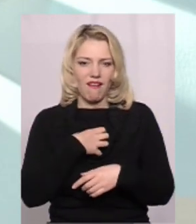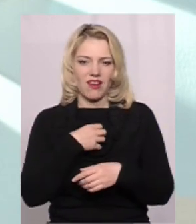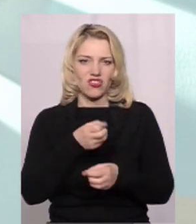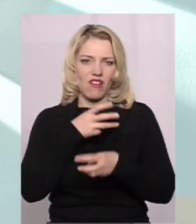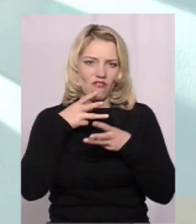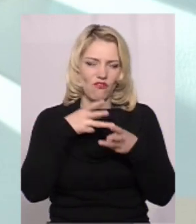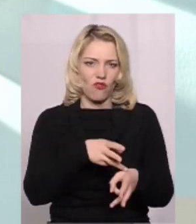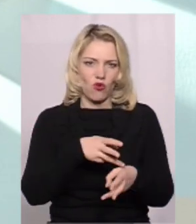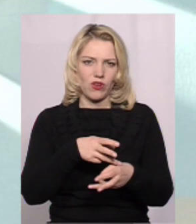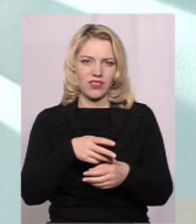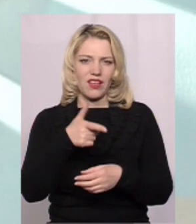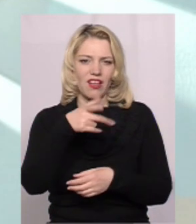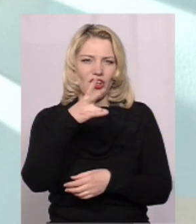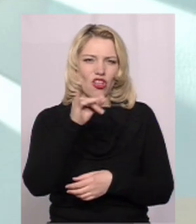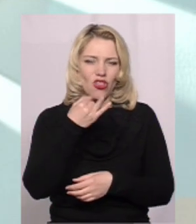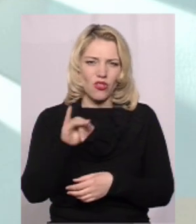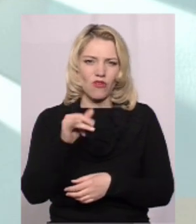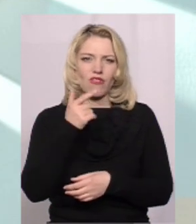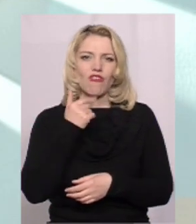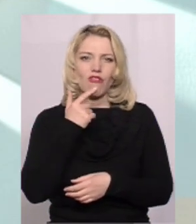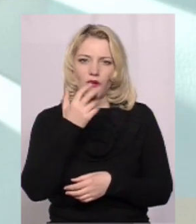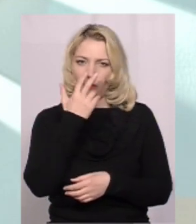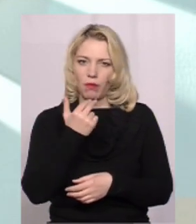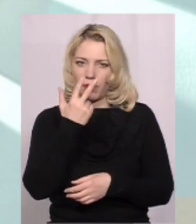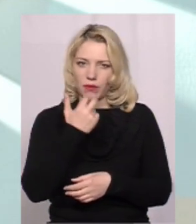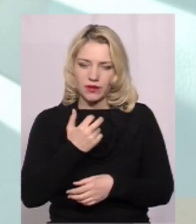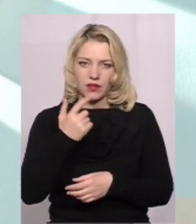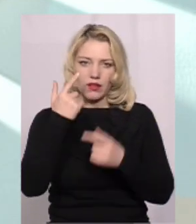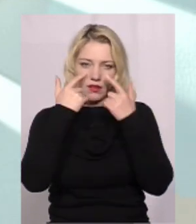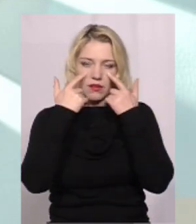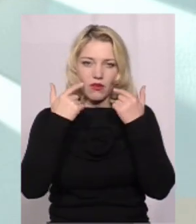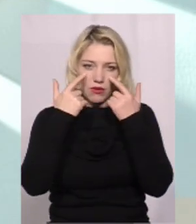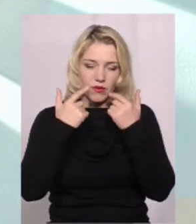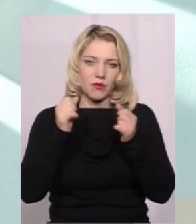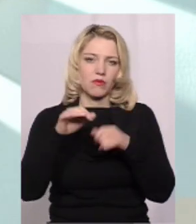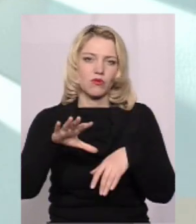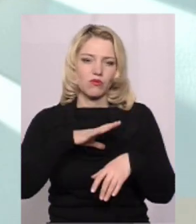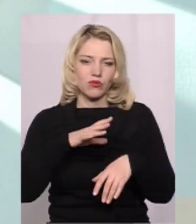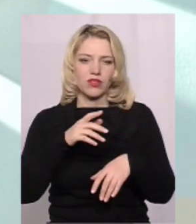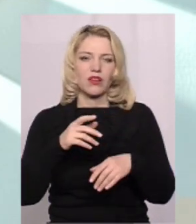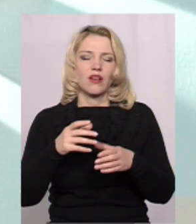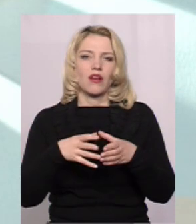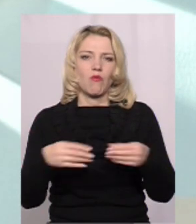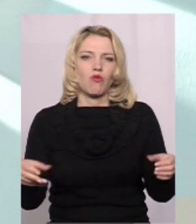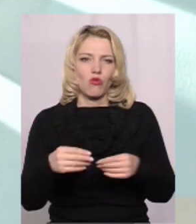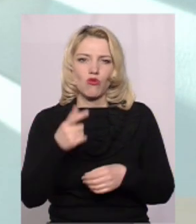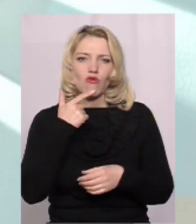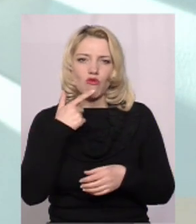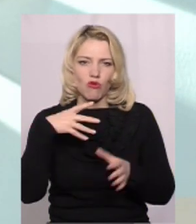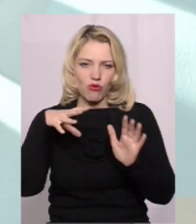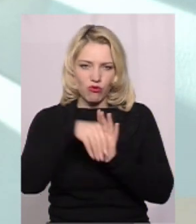гнійнок, кров'яні витоки з носових отвірів, з очей Може бути кровавий понос або запор